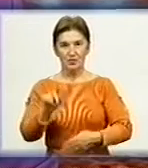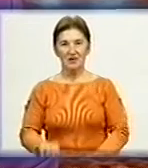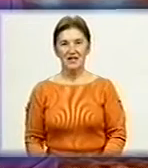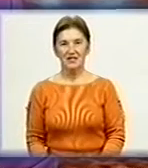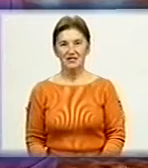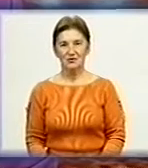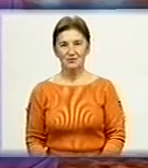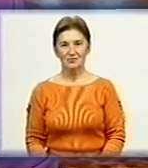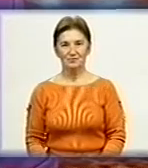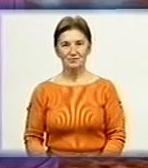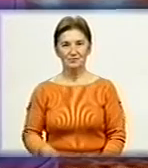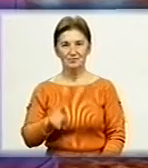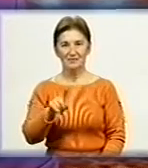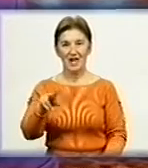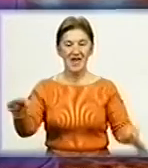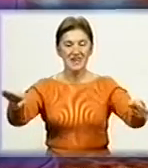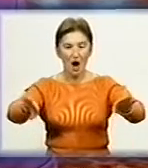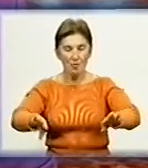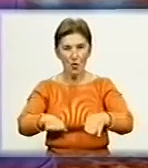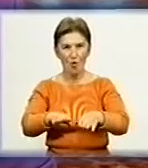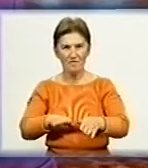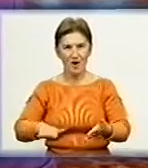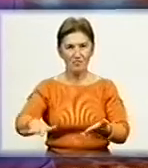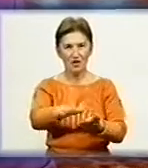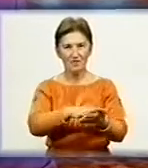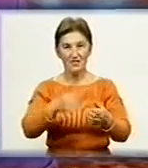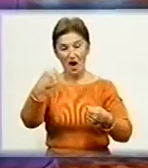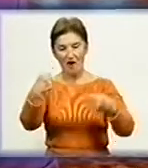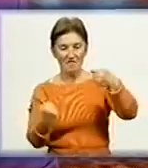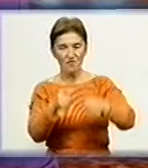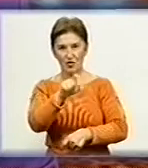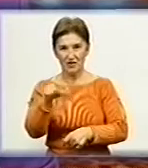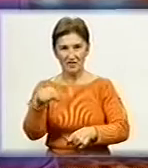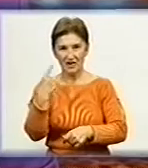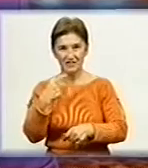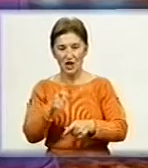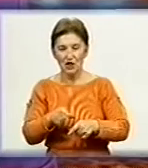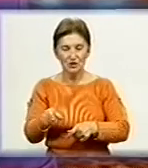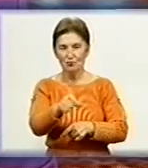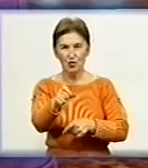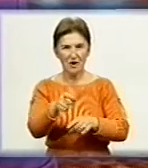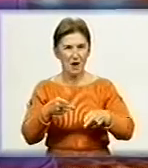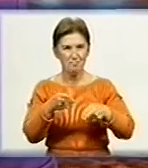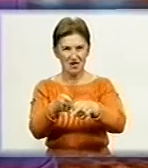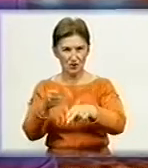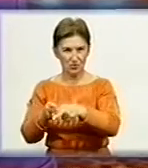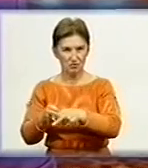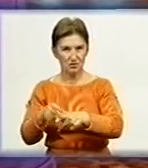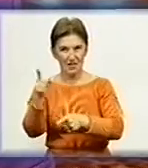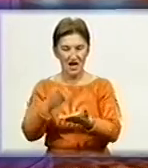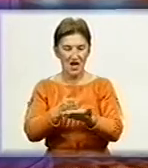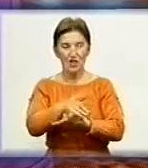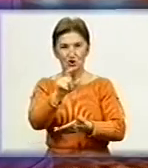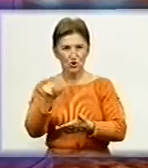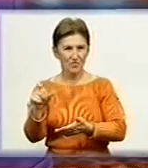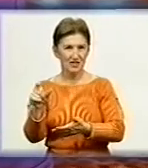Ямкове покриття. Кіровоградські дороги водії називають смугою перешкод. Нарікання на їх стан чиновники чують щороку. Але